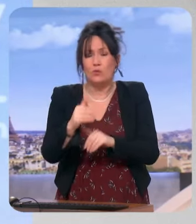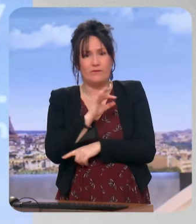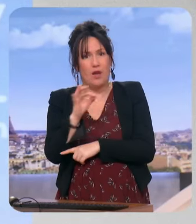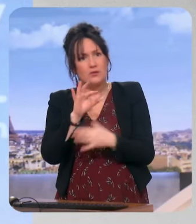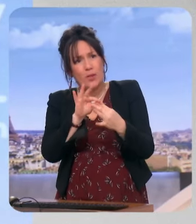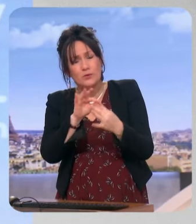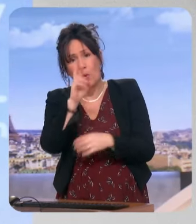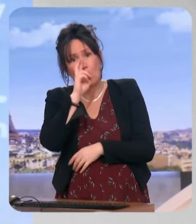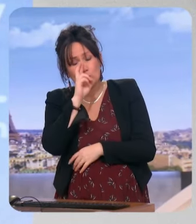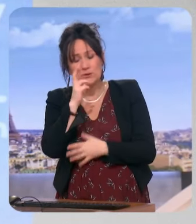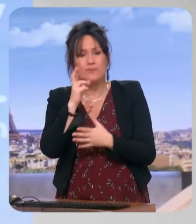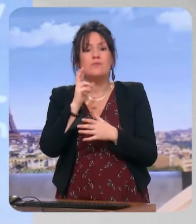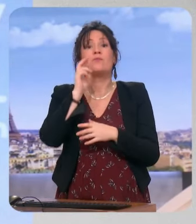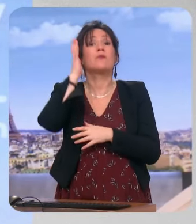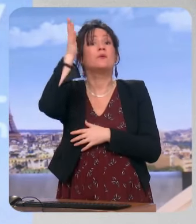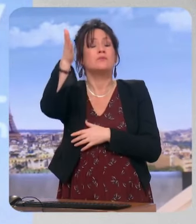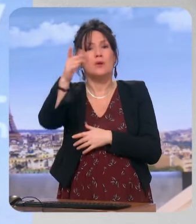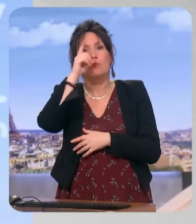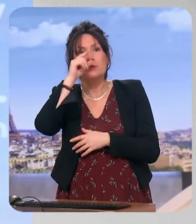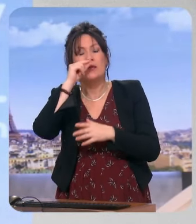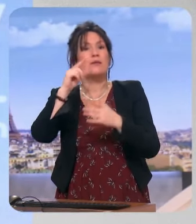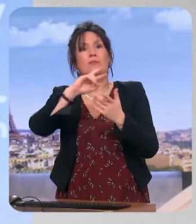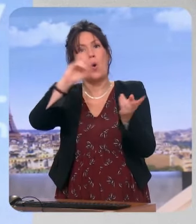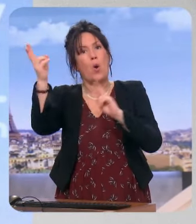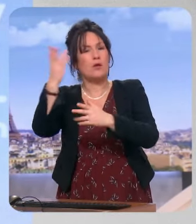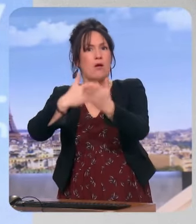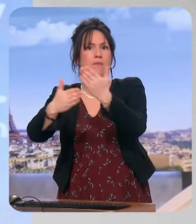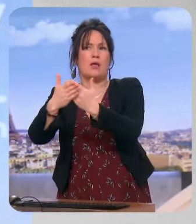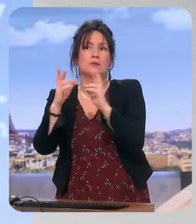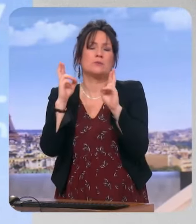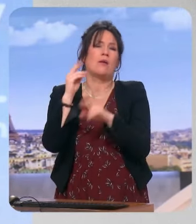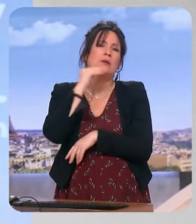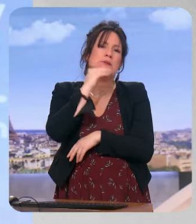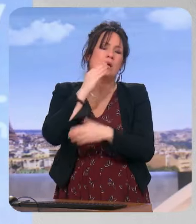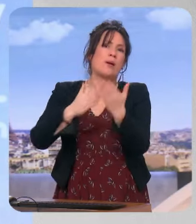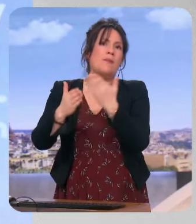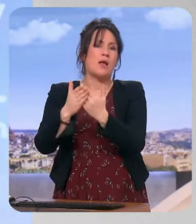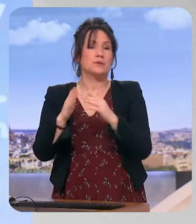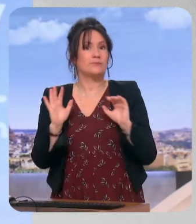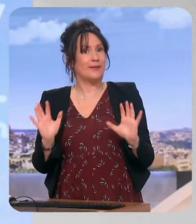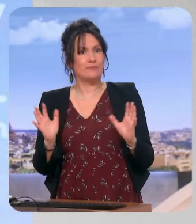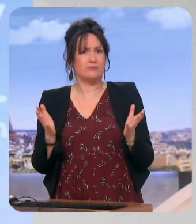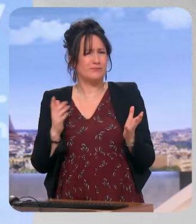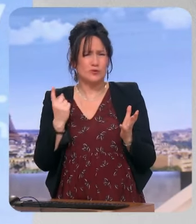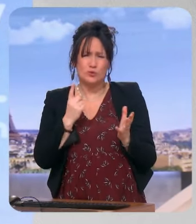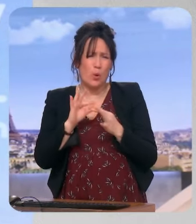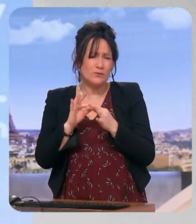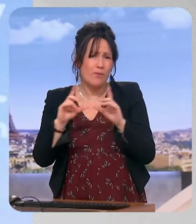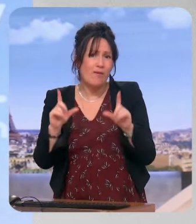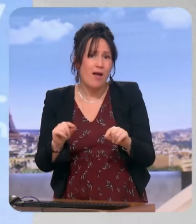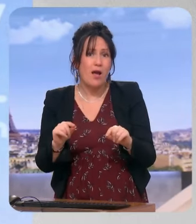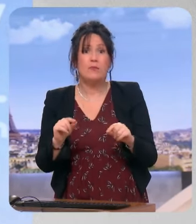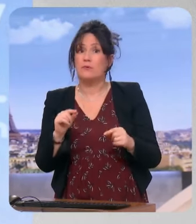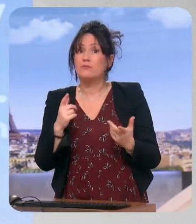'autres dirigeants russes, il un après-Poutine, souhaitons qu'il soit le plus tôt possible, même si on peut imaginer que ceux qui succéderont à Poutine ne soient pas forcément